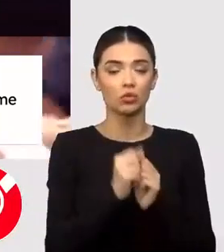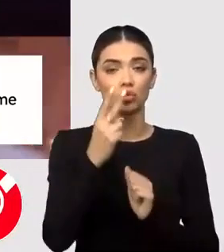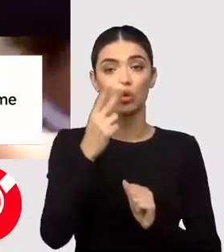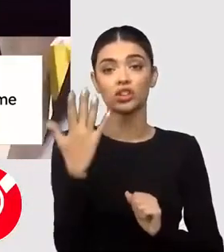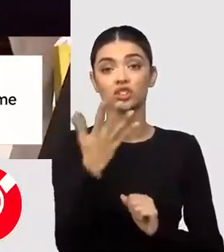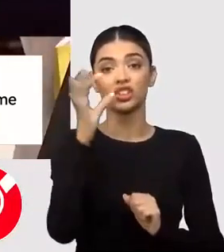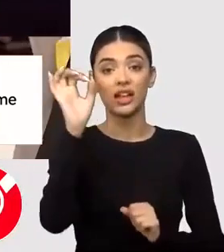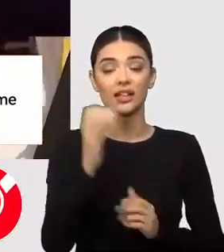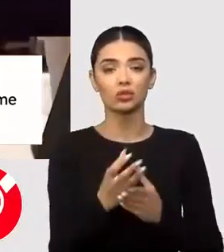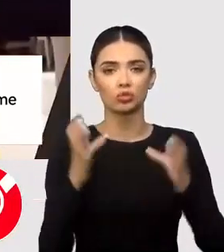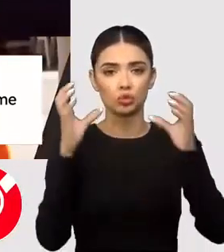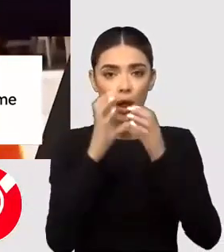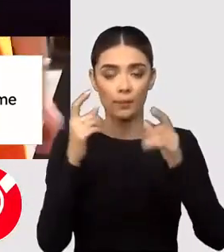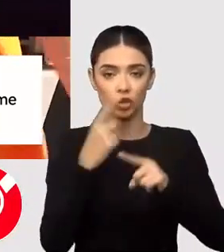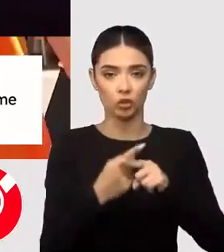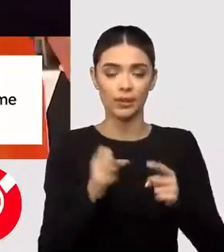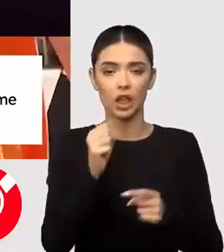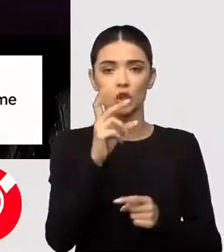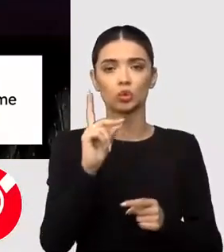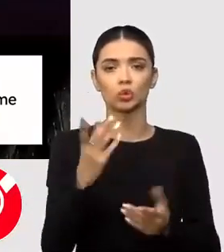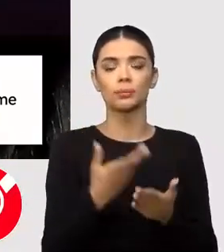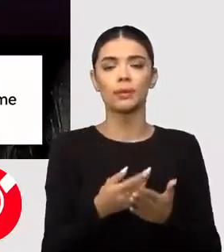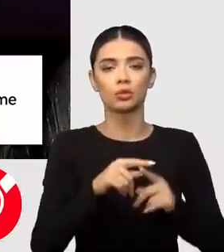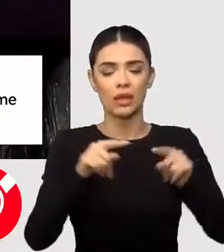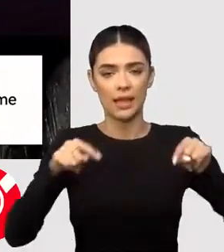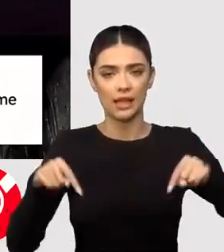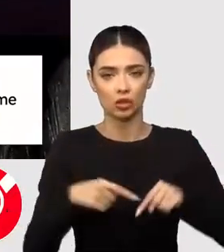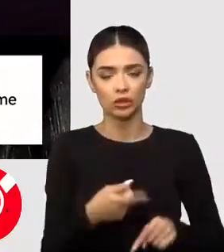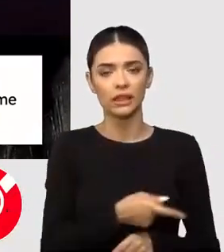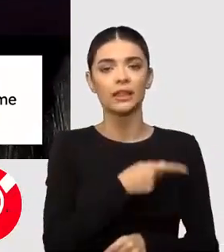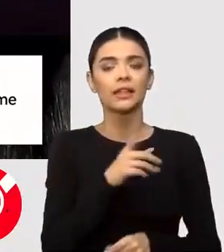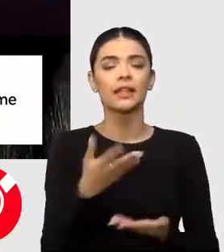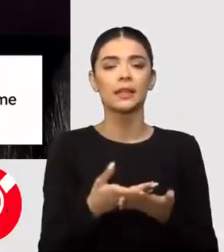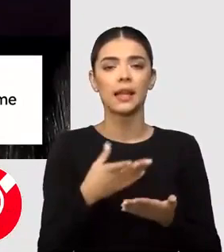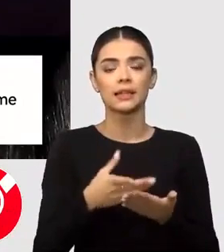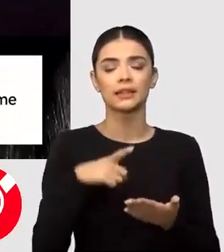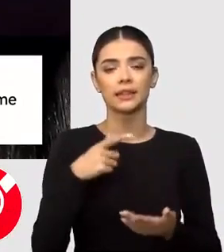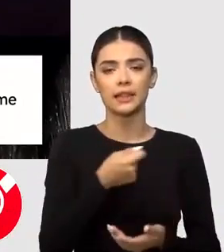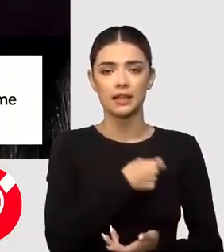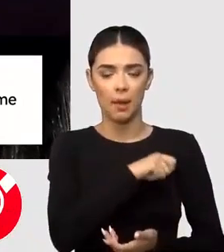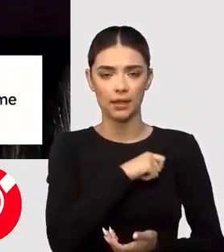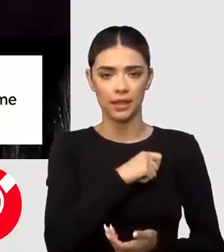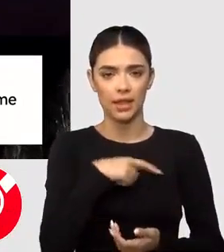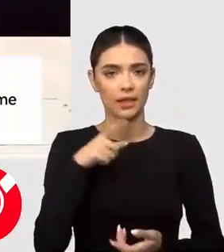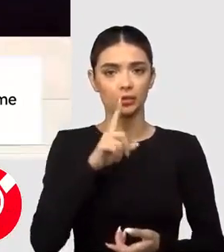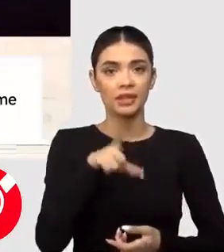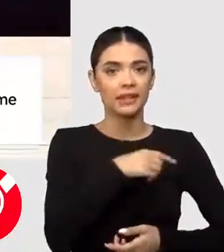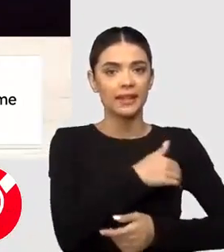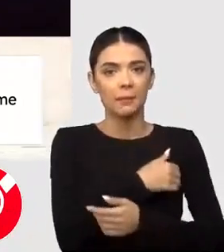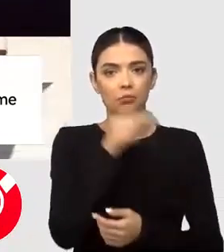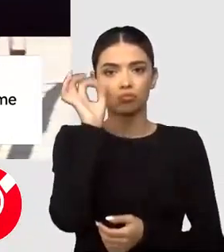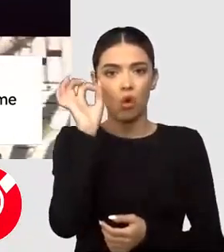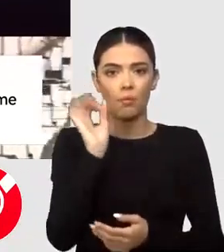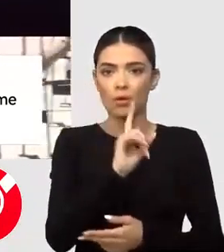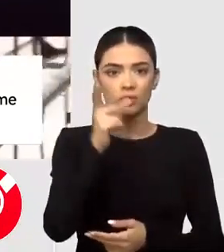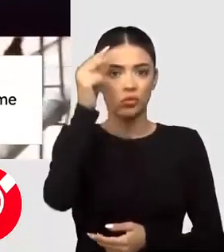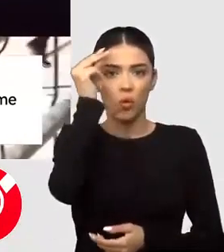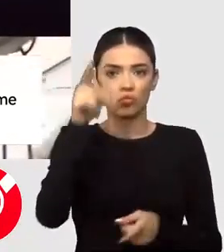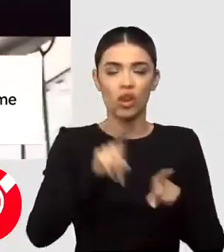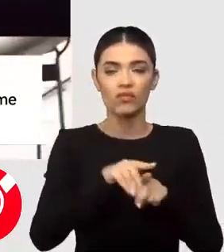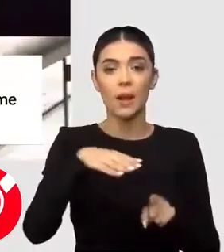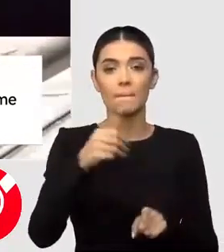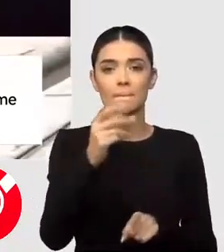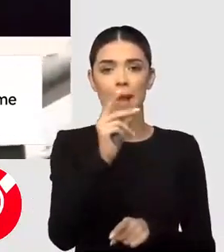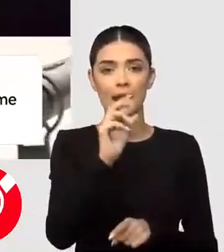25 în jumătatea de sud a peninsulei. Și vor fi temperaturi anormale în locuri în care nu este obișnuit cum este